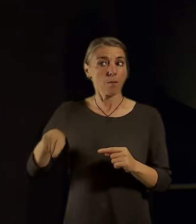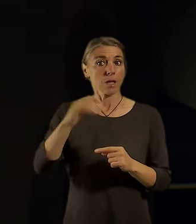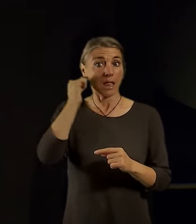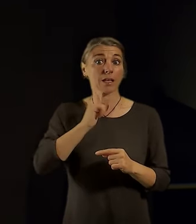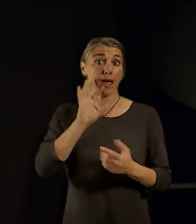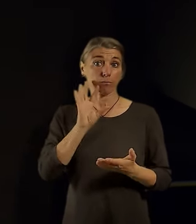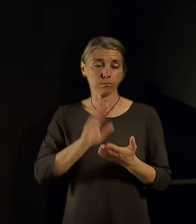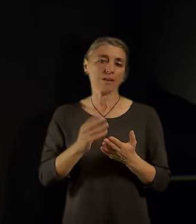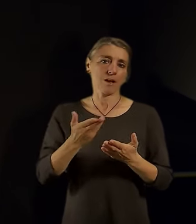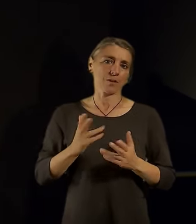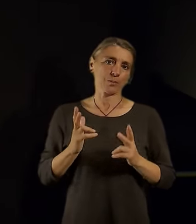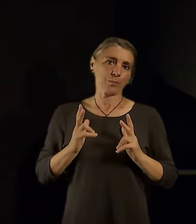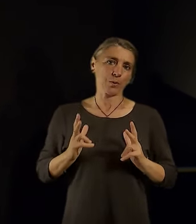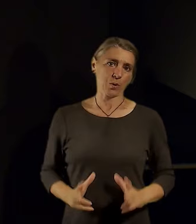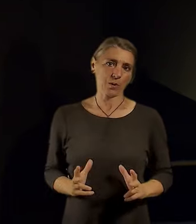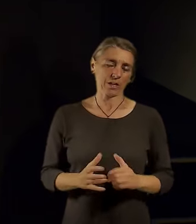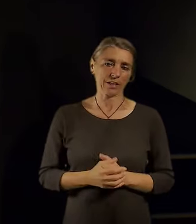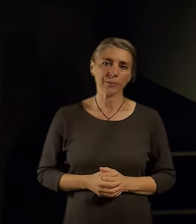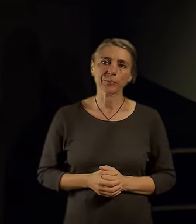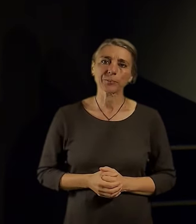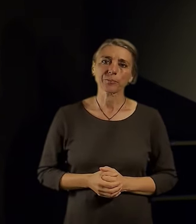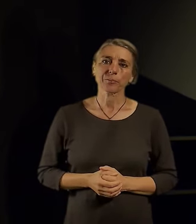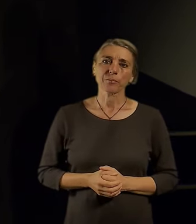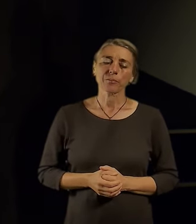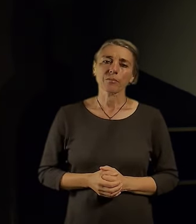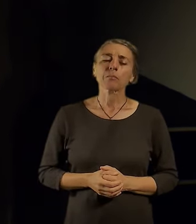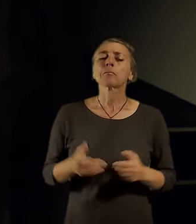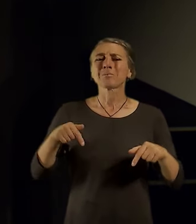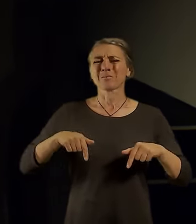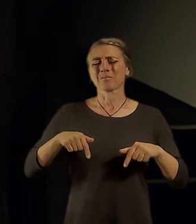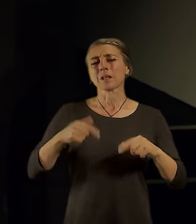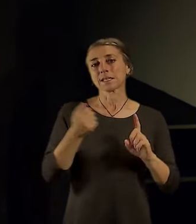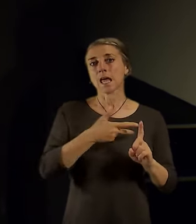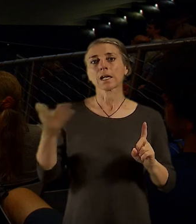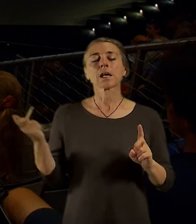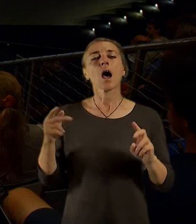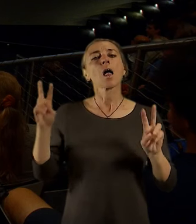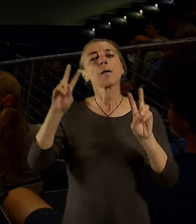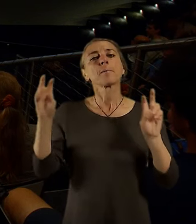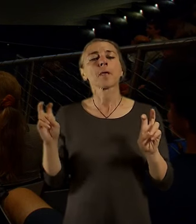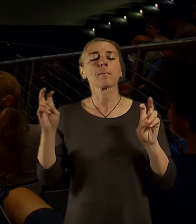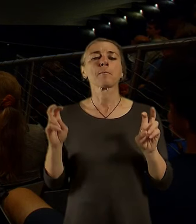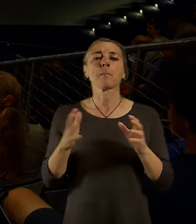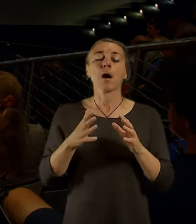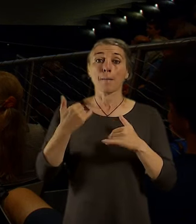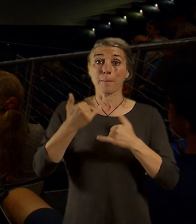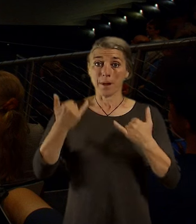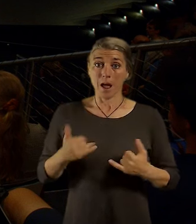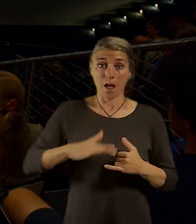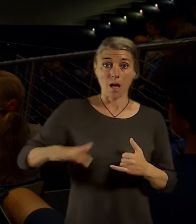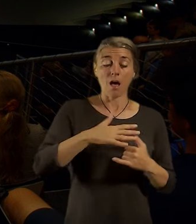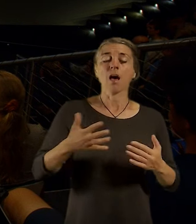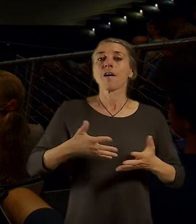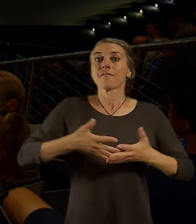-minutové město nějakým způsobem naznačuje. Velké změny Prahy jsou tedy o tom, že vždy takhle pánové náměstci uvedou do toho